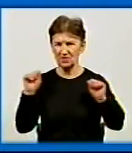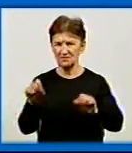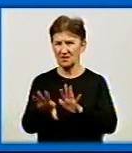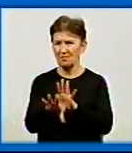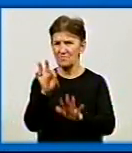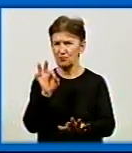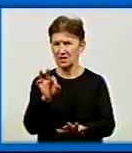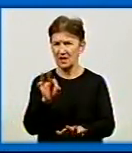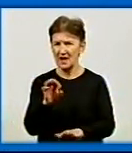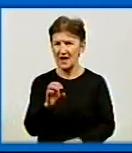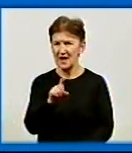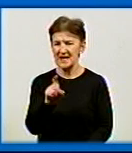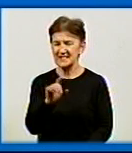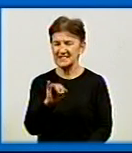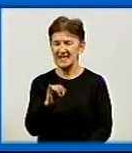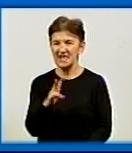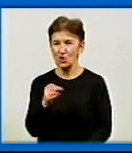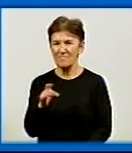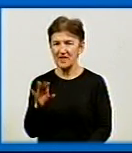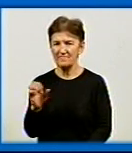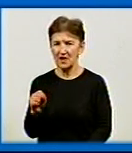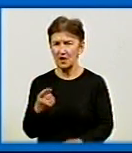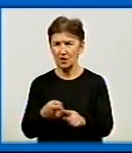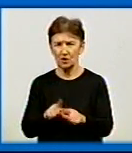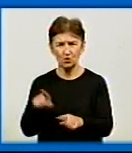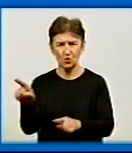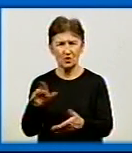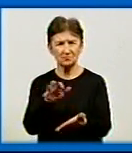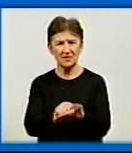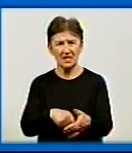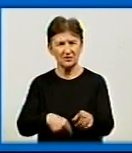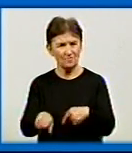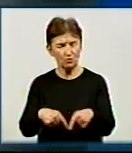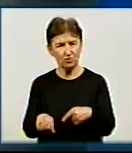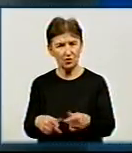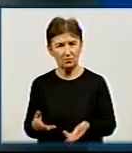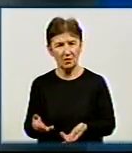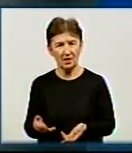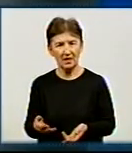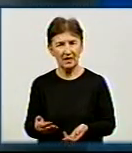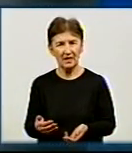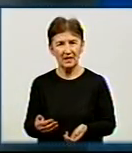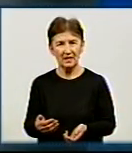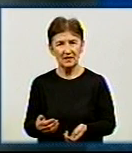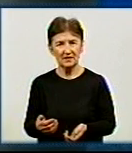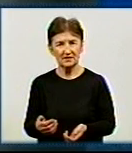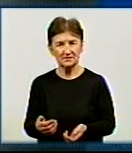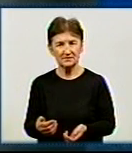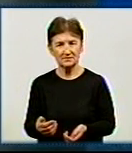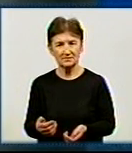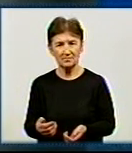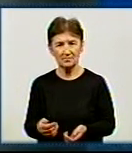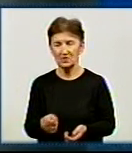Зінов'єва, який займається футболом? Ну, я ж вам кажу, це визначить... Його не